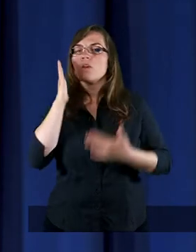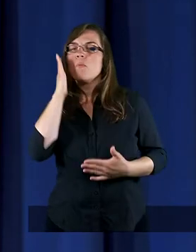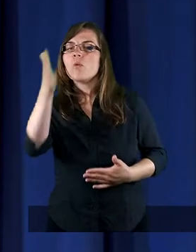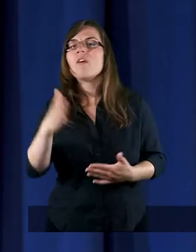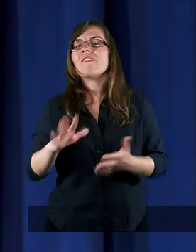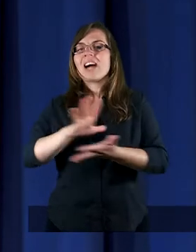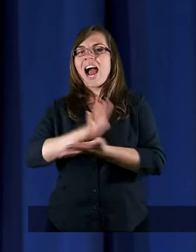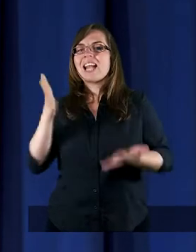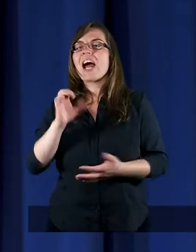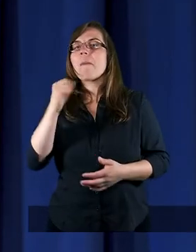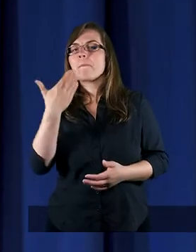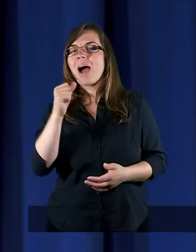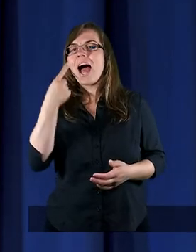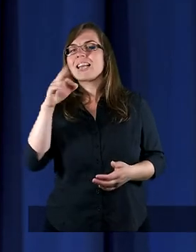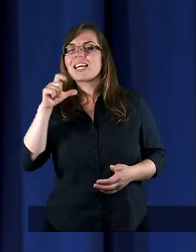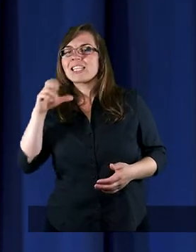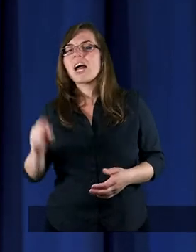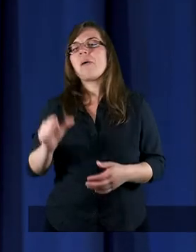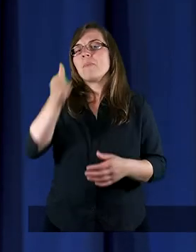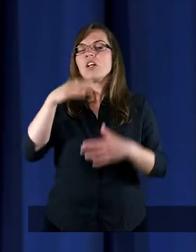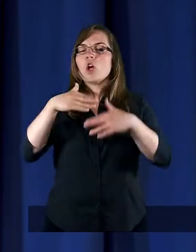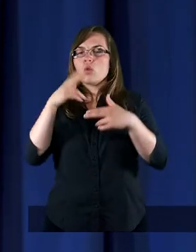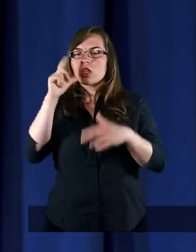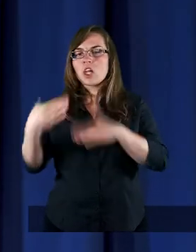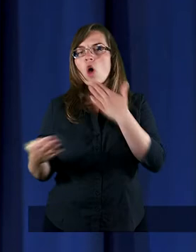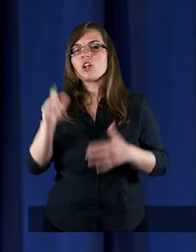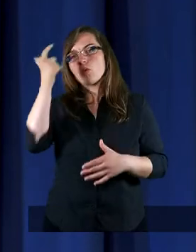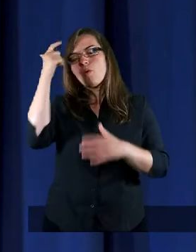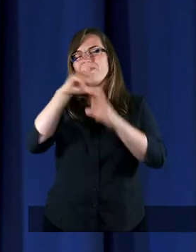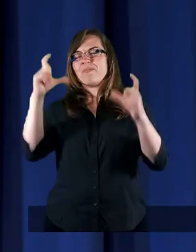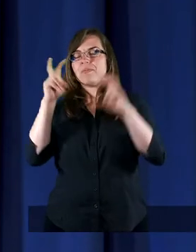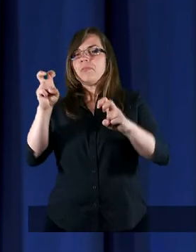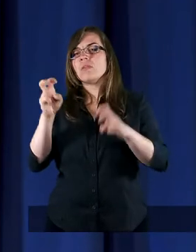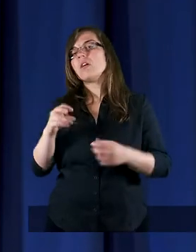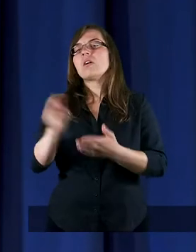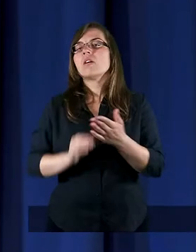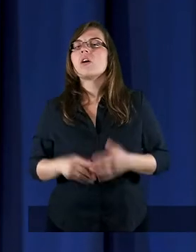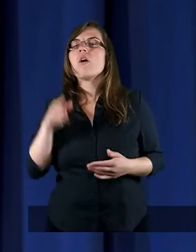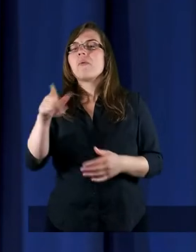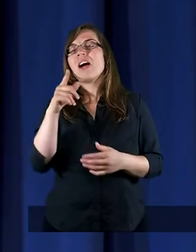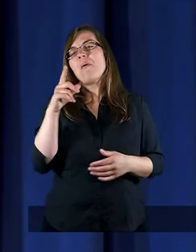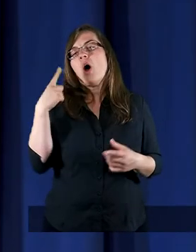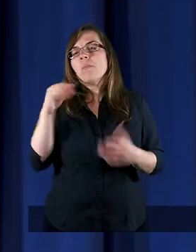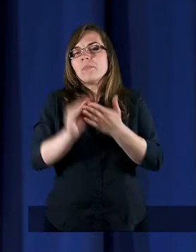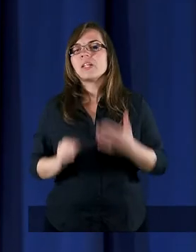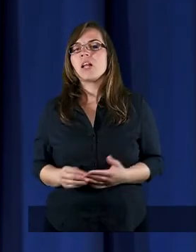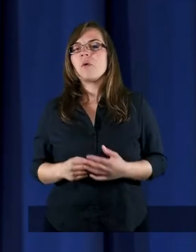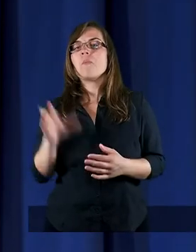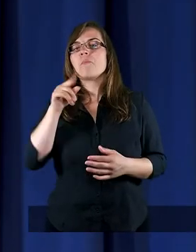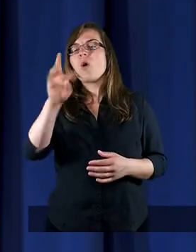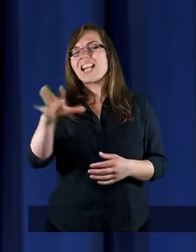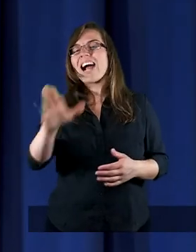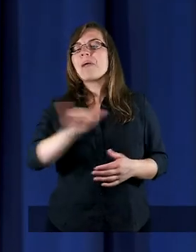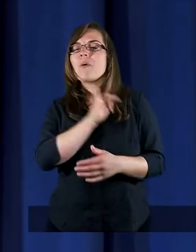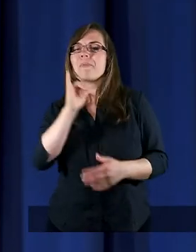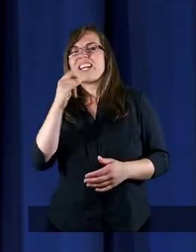gazecie Madryca na pierwszej stronie grubą czcionką napisał synu Paco, bo taki miał